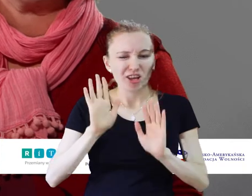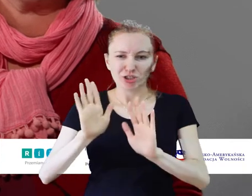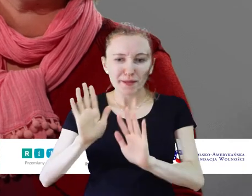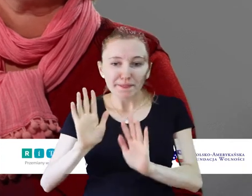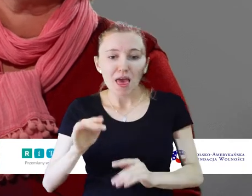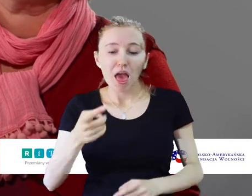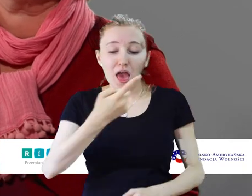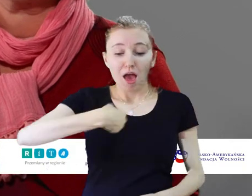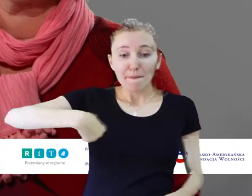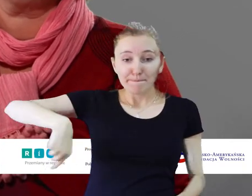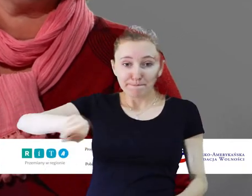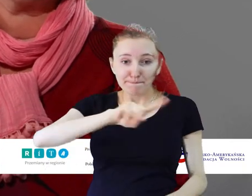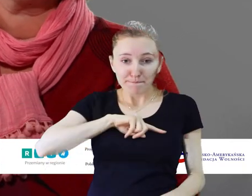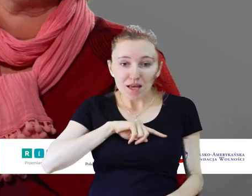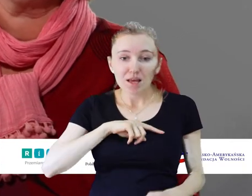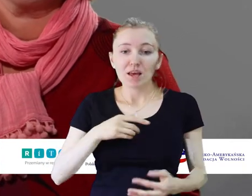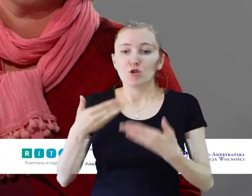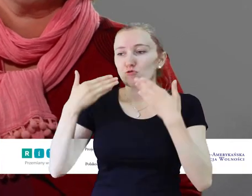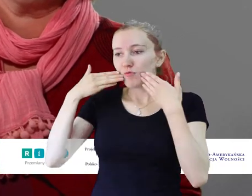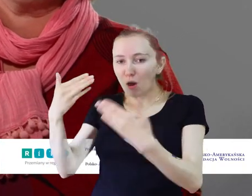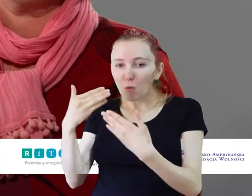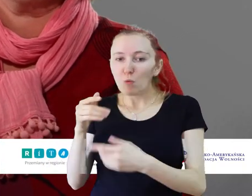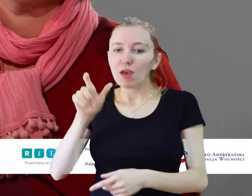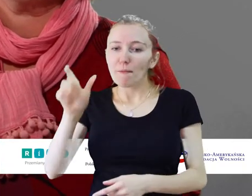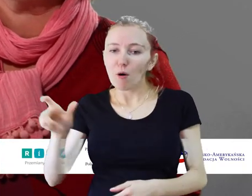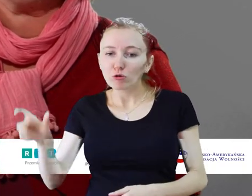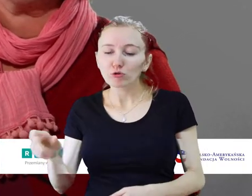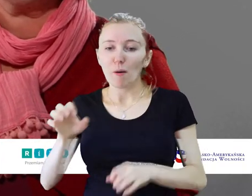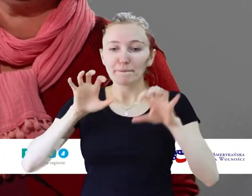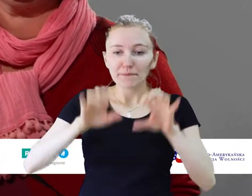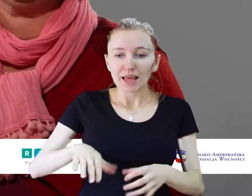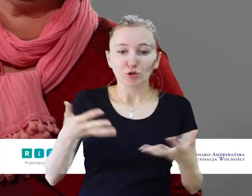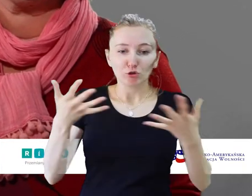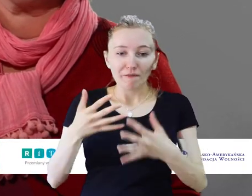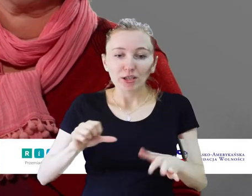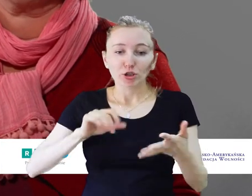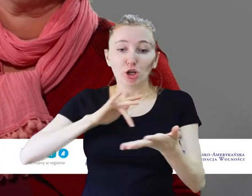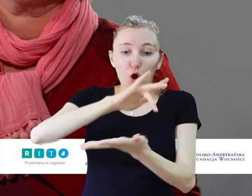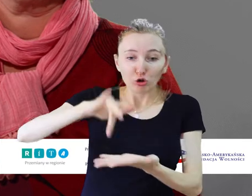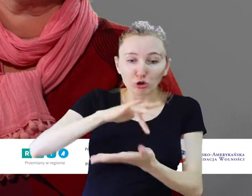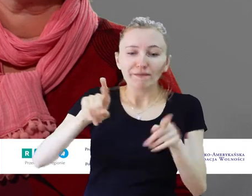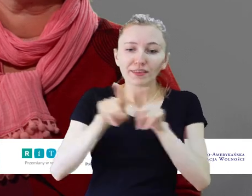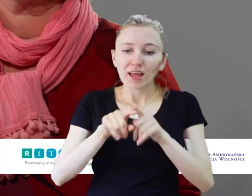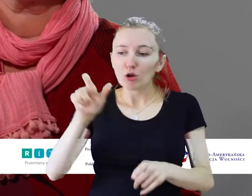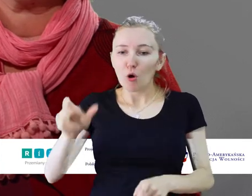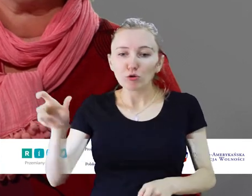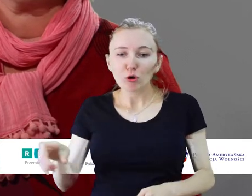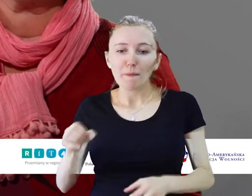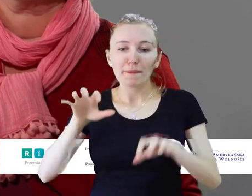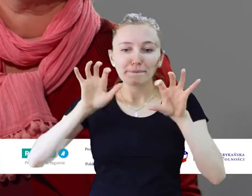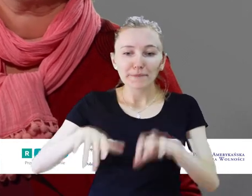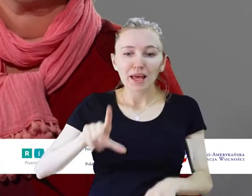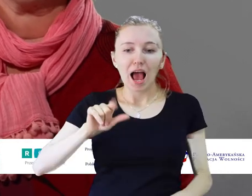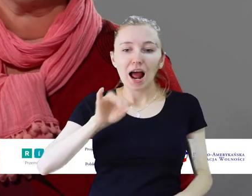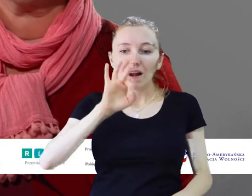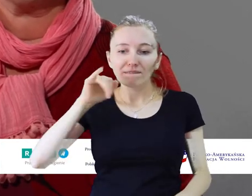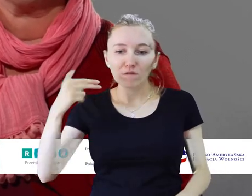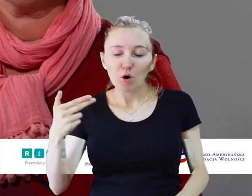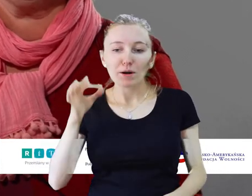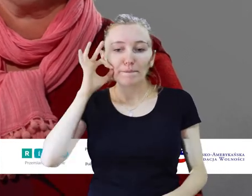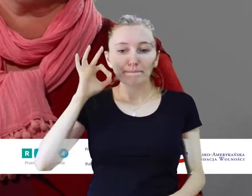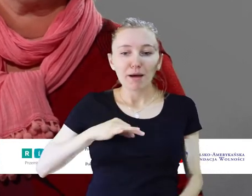nauczyliśmy tutaj, w Polsce. i będziemy dziękować za ten doświadczony,